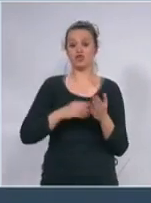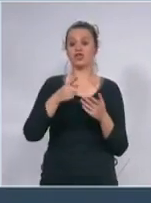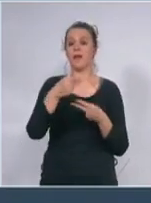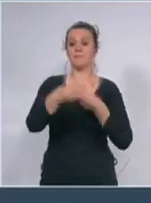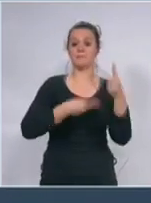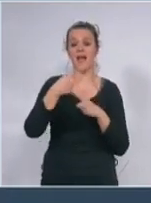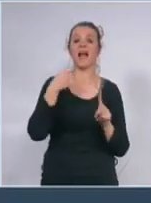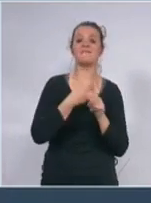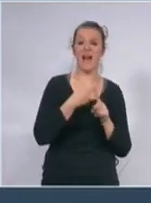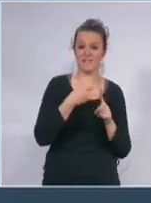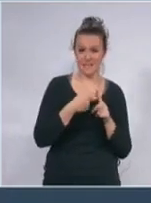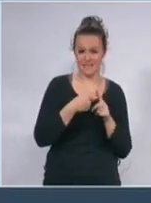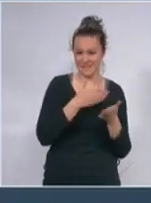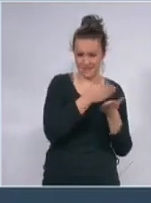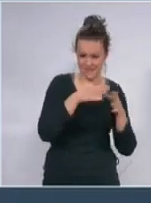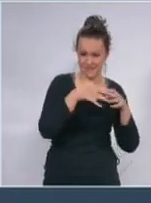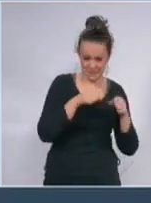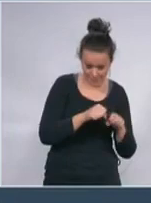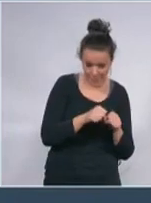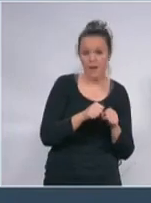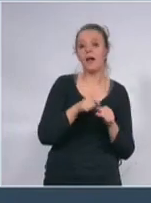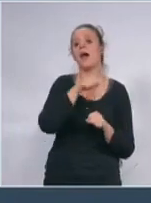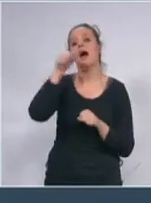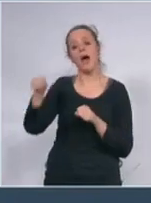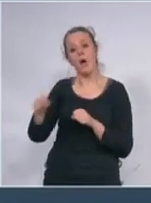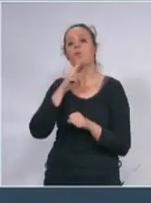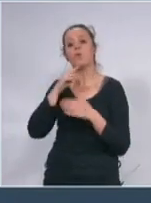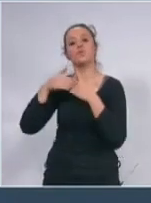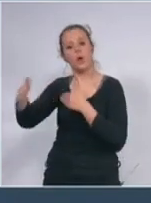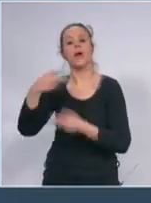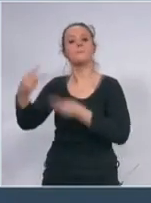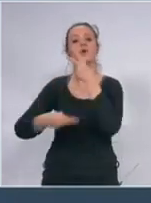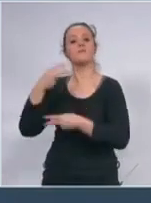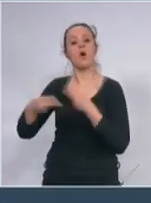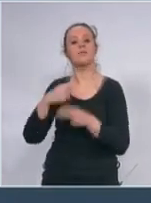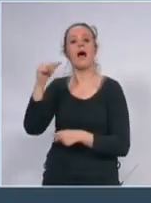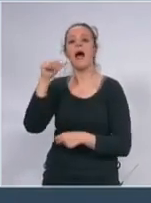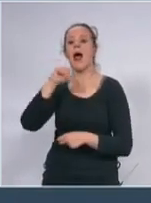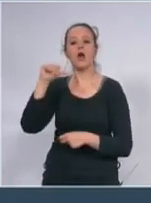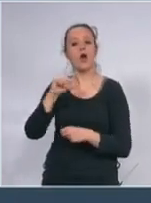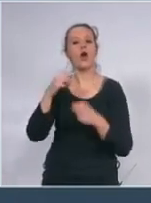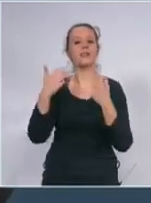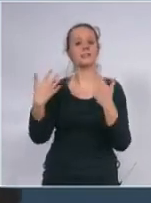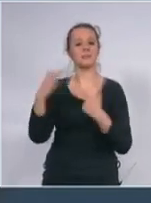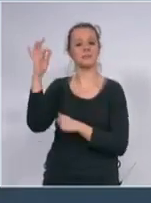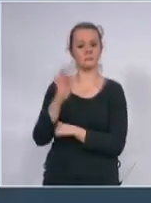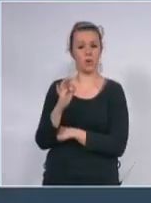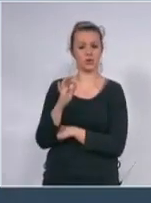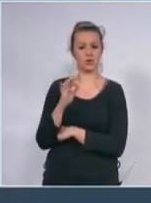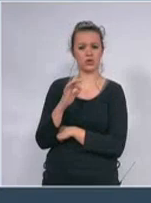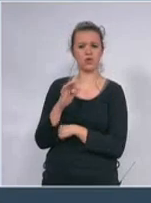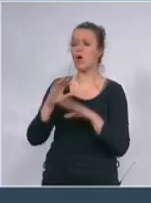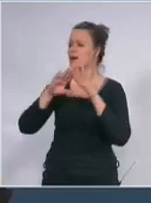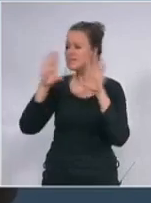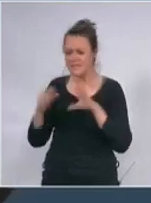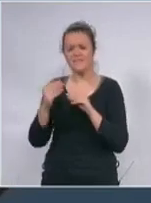ili srede najkasnije organizujemo proizvodnju 70% alkohola da bi smo mogli da imamo kao dezinfekcijsko sredstvo sve što možemo